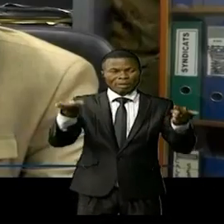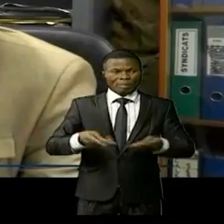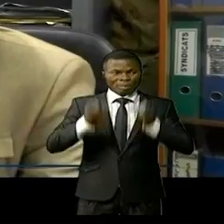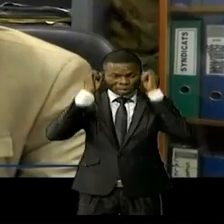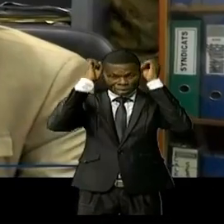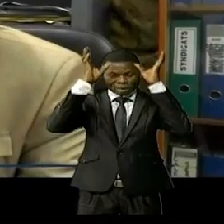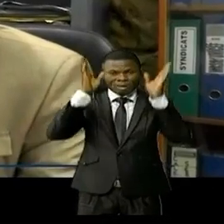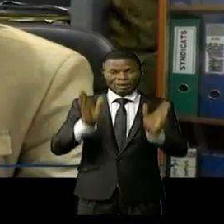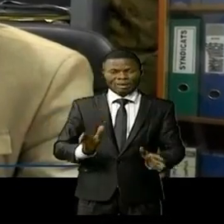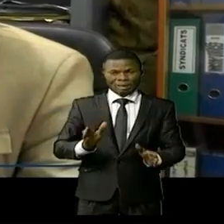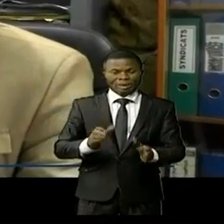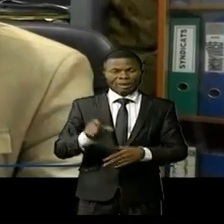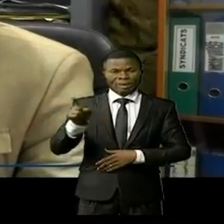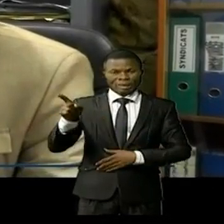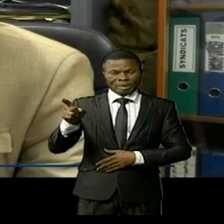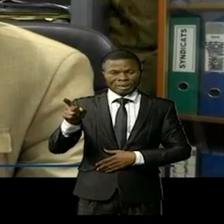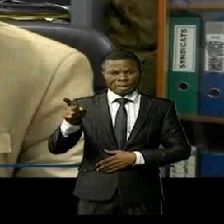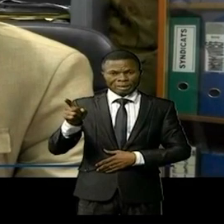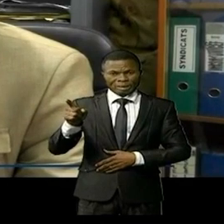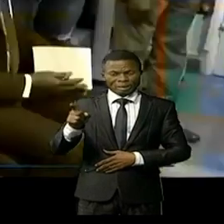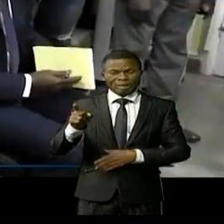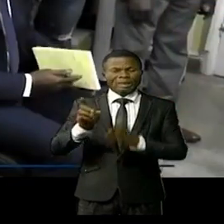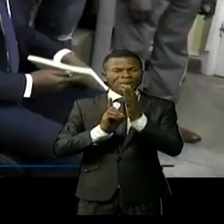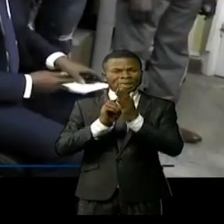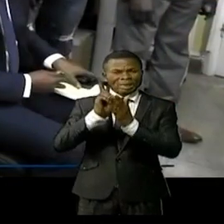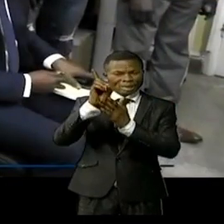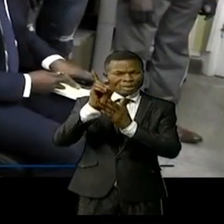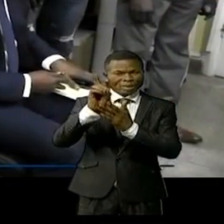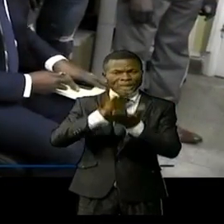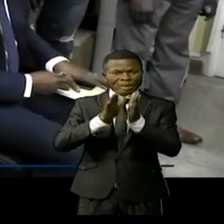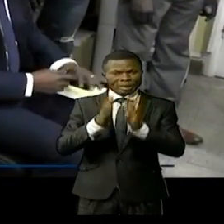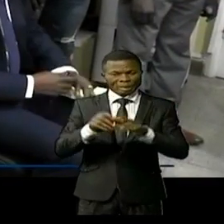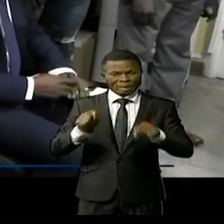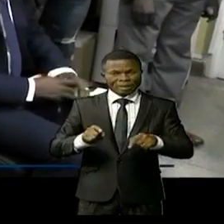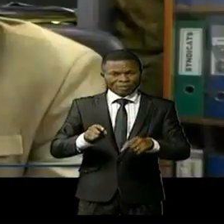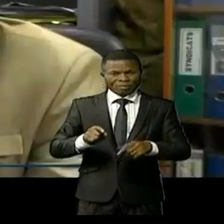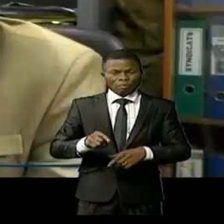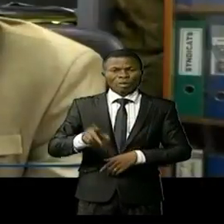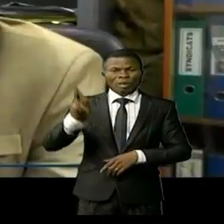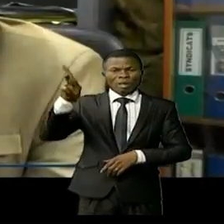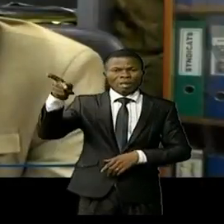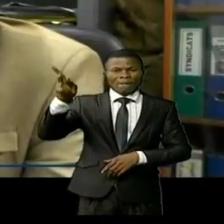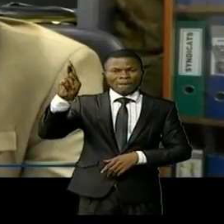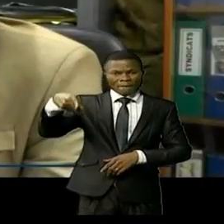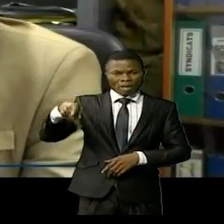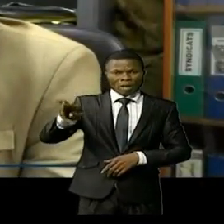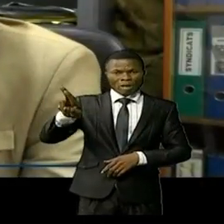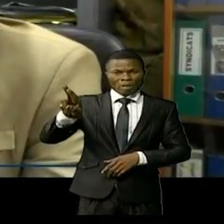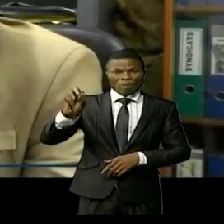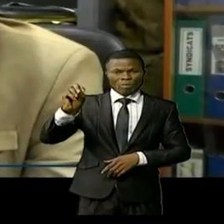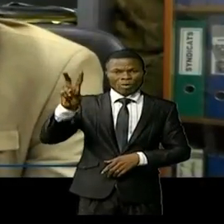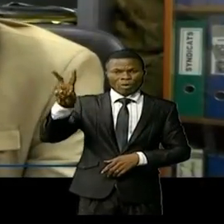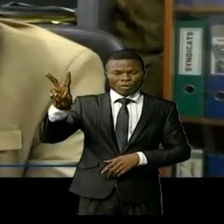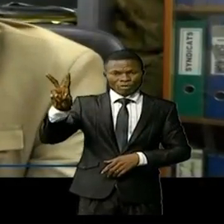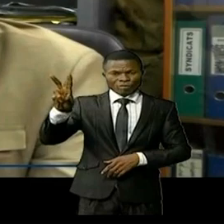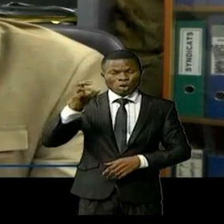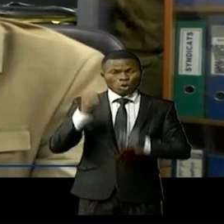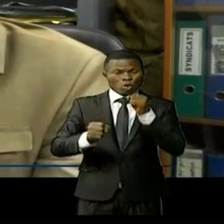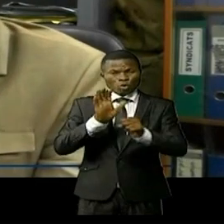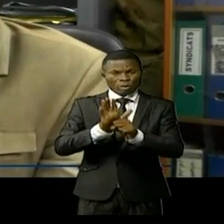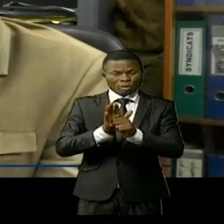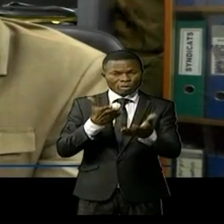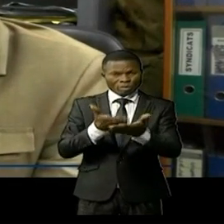Gaounda Serafin a gravi les échelons jusqu'à devenir aujourd'hui prové de la province éducationnelle de Lukunga un homme de courage